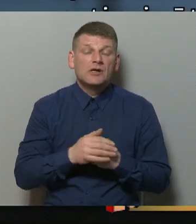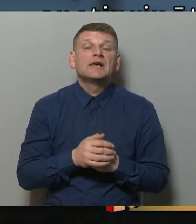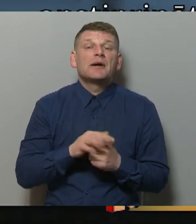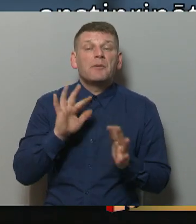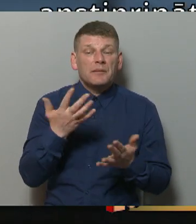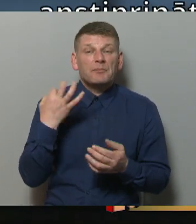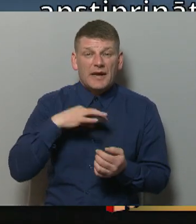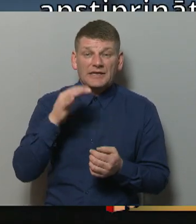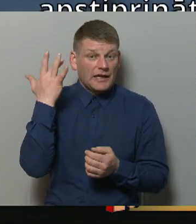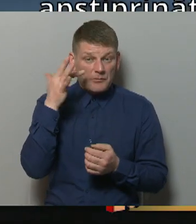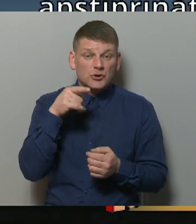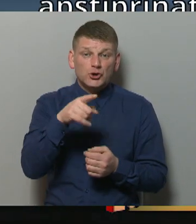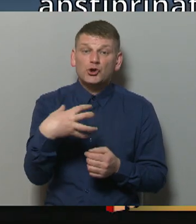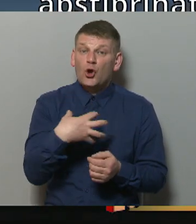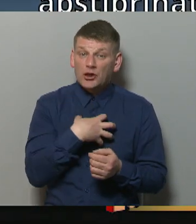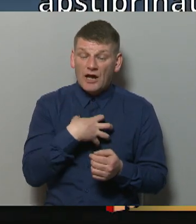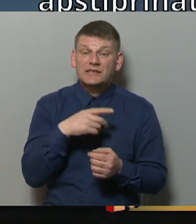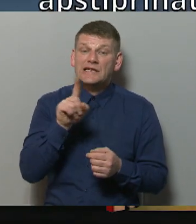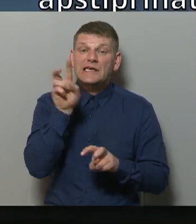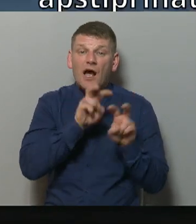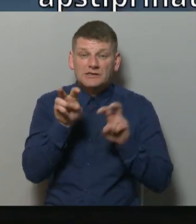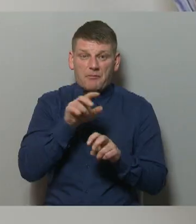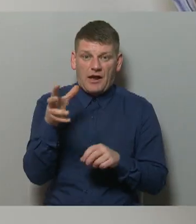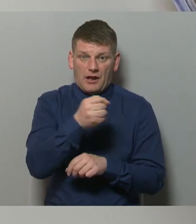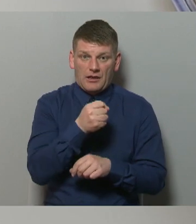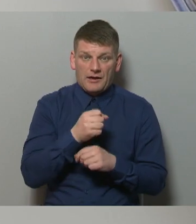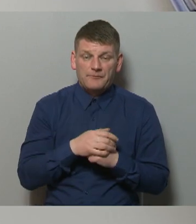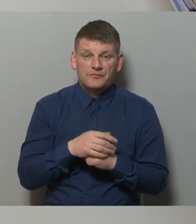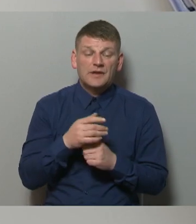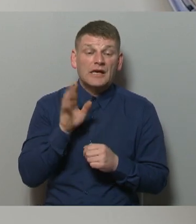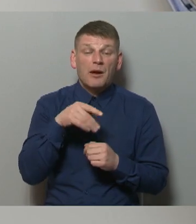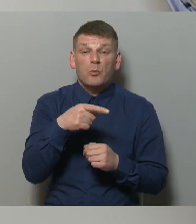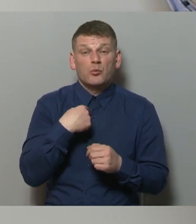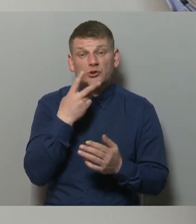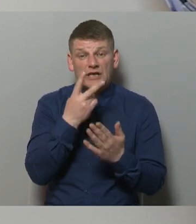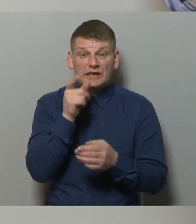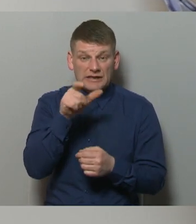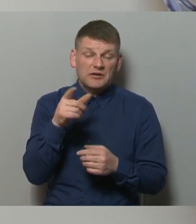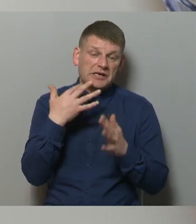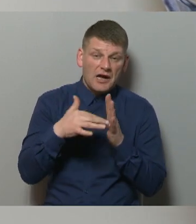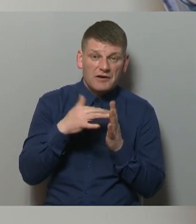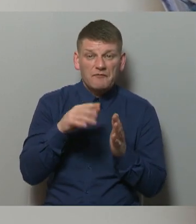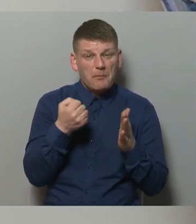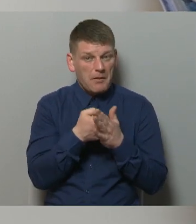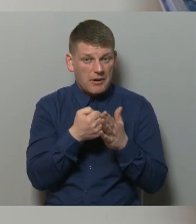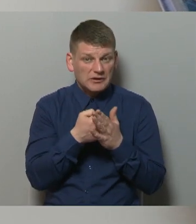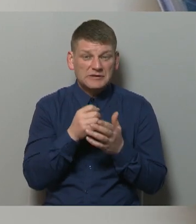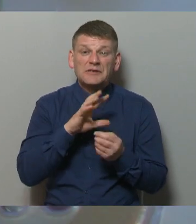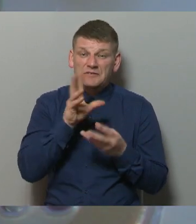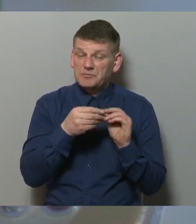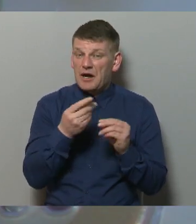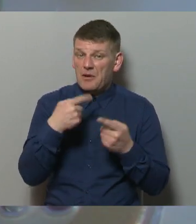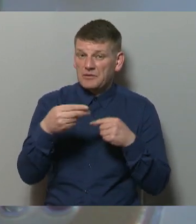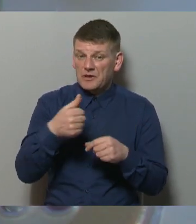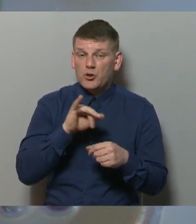Turklāt meitēji Amerikā šis notārs vēl jāsameklē. Tagad mūsu skatītāja nāks rēķināt vai pabalsts vispār atmaksāsies,